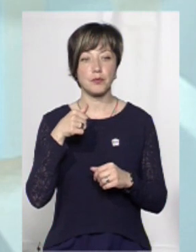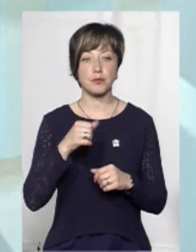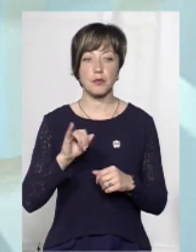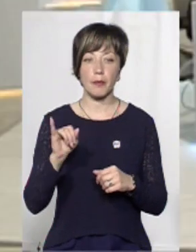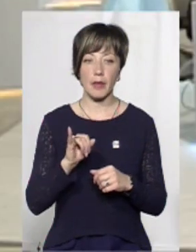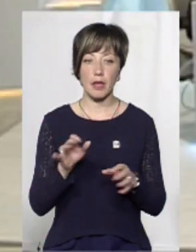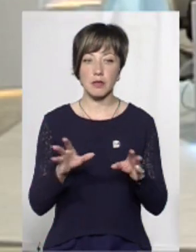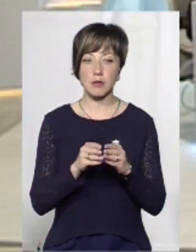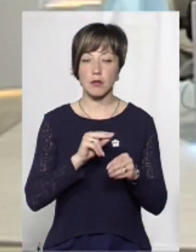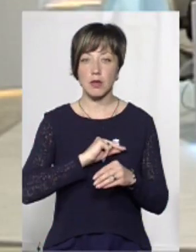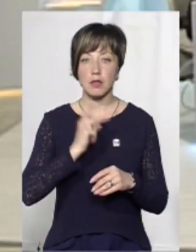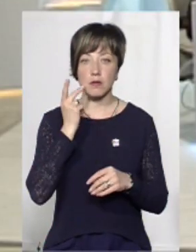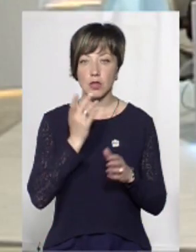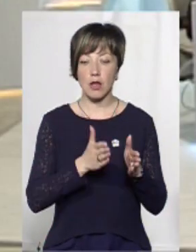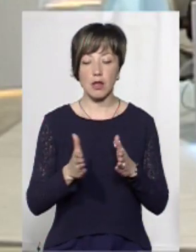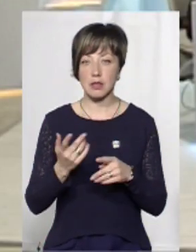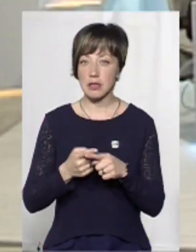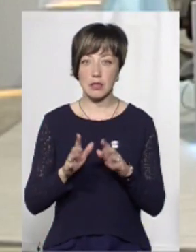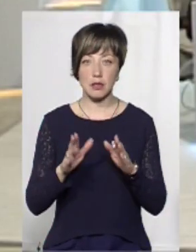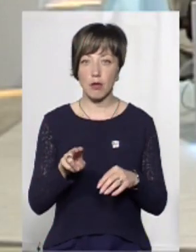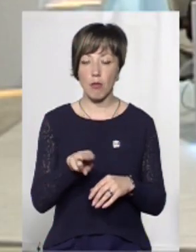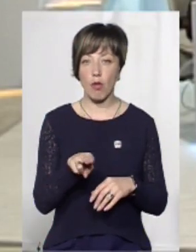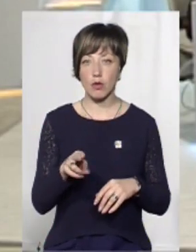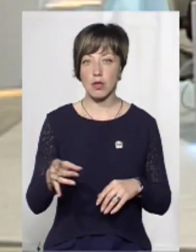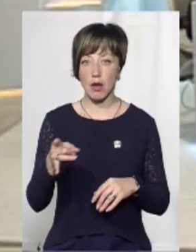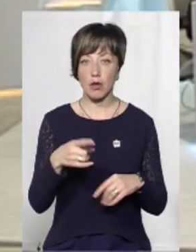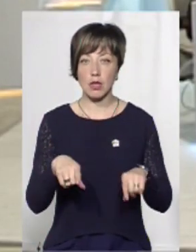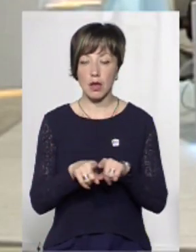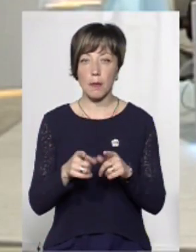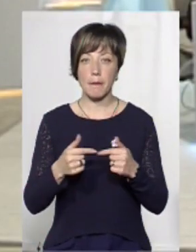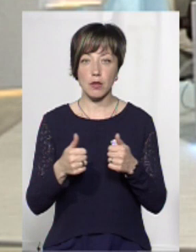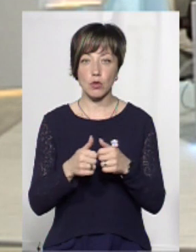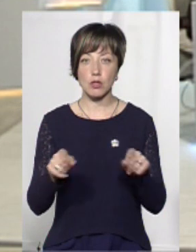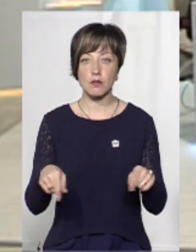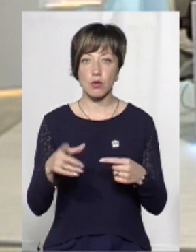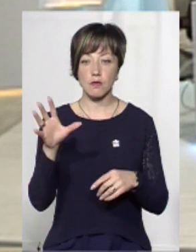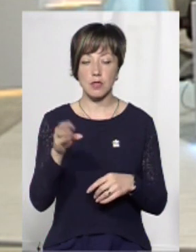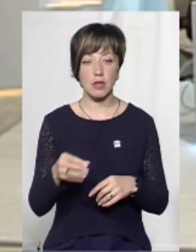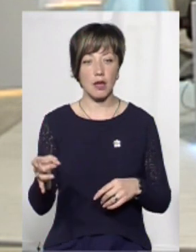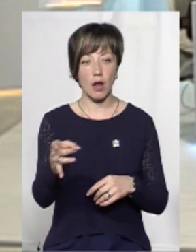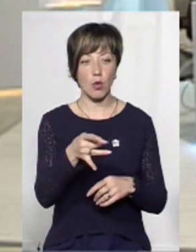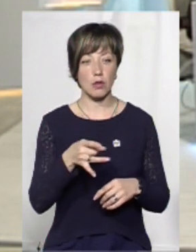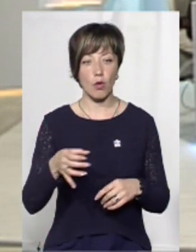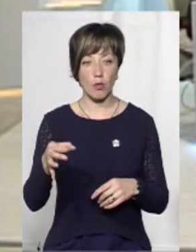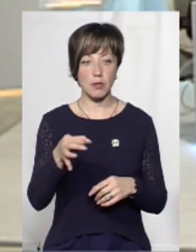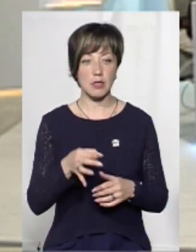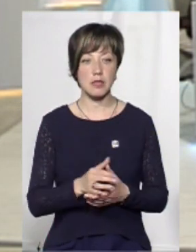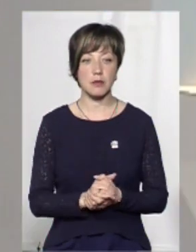І співпраця на завжди налагодичні – це не тільки по Полонському району, а такі підрозділи створені в всіх районах області.